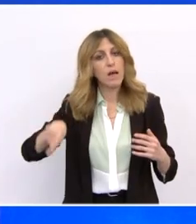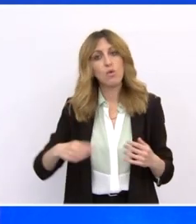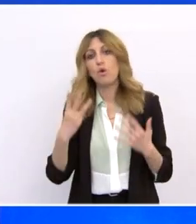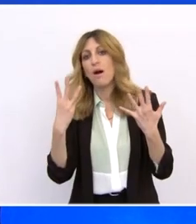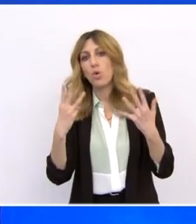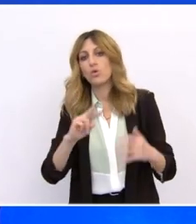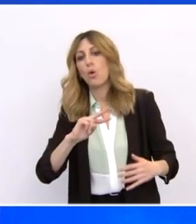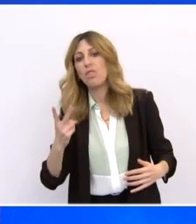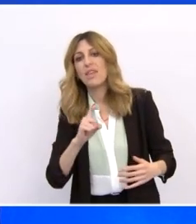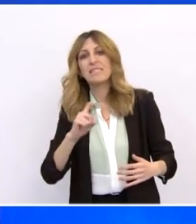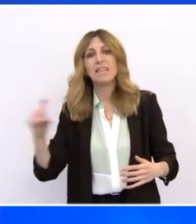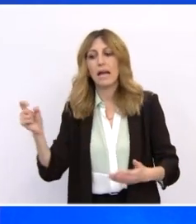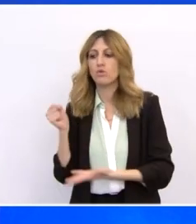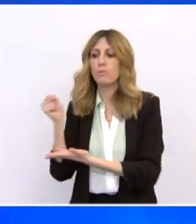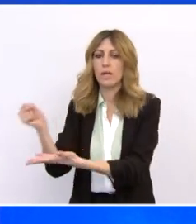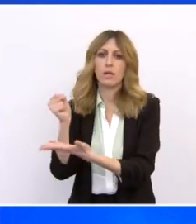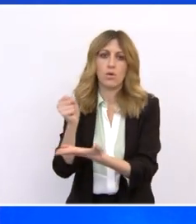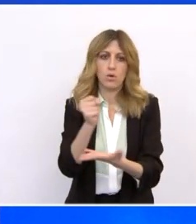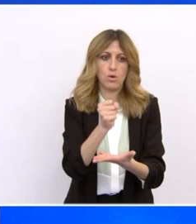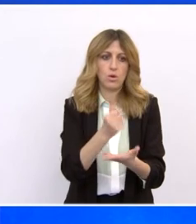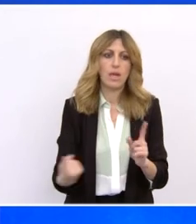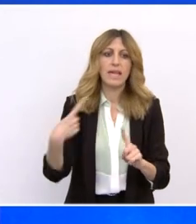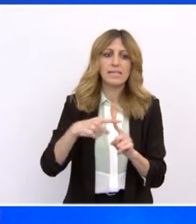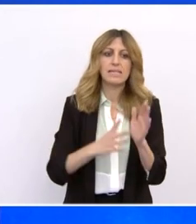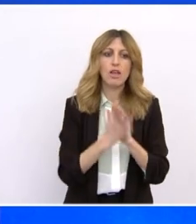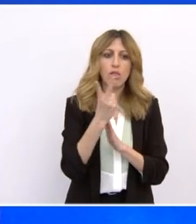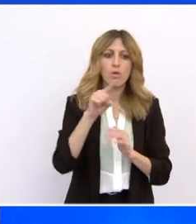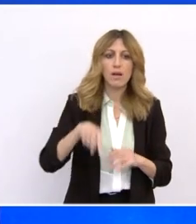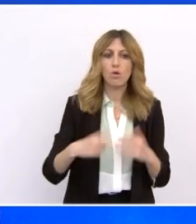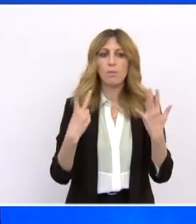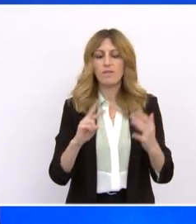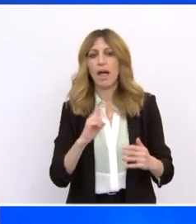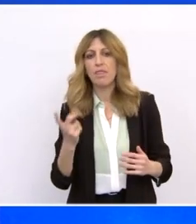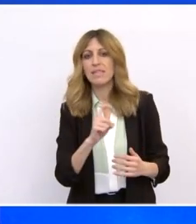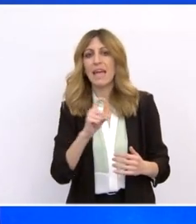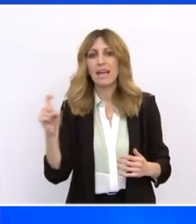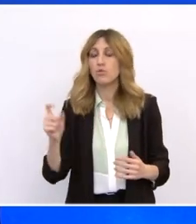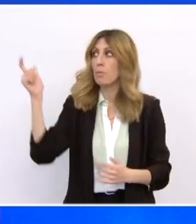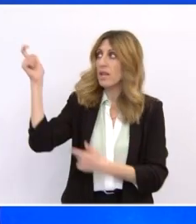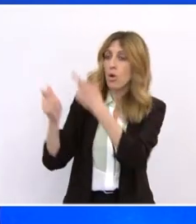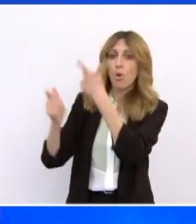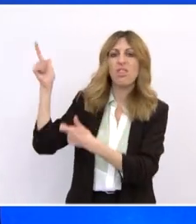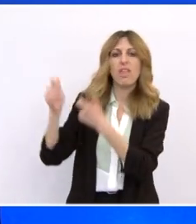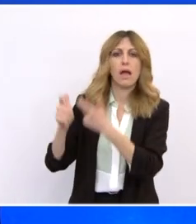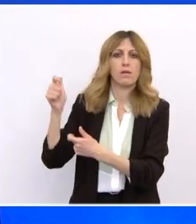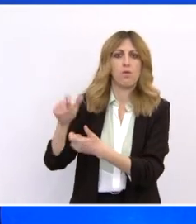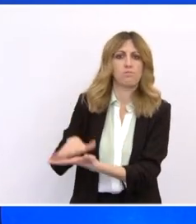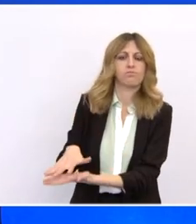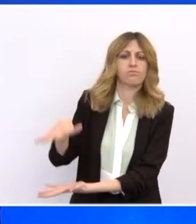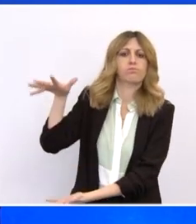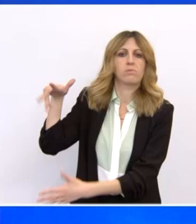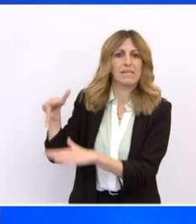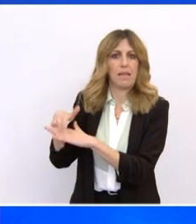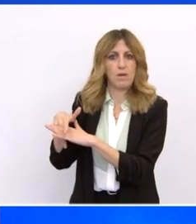ευρώ επιδοτήσεις και 12,7 δισεκατομμύρια ευρώ δάνεια. Με την χρήση των μέσων